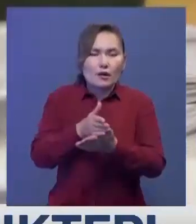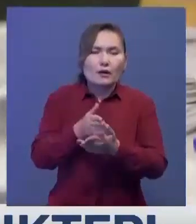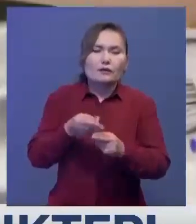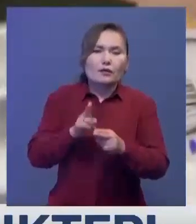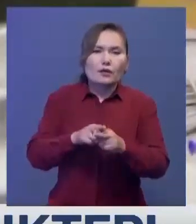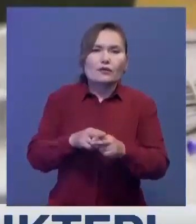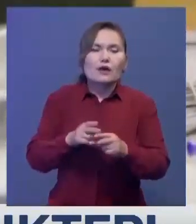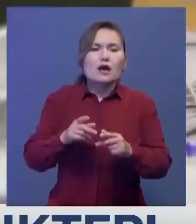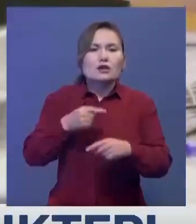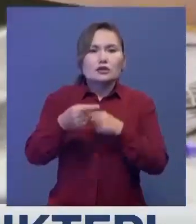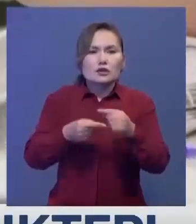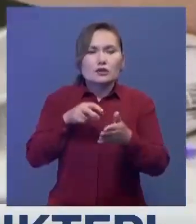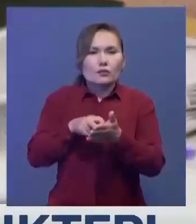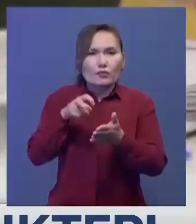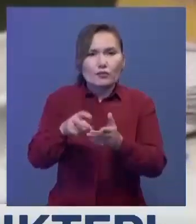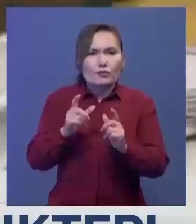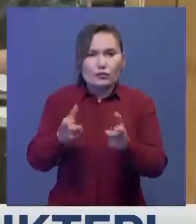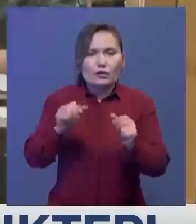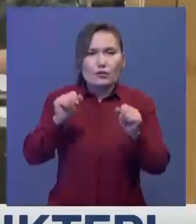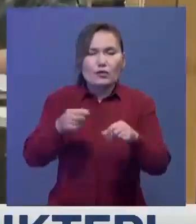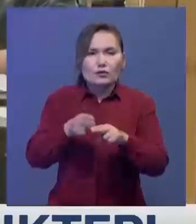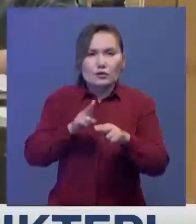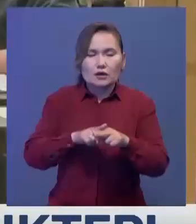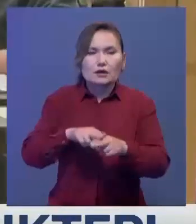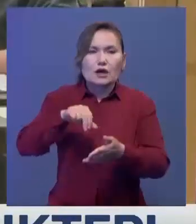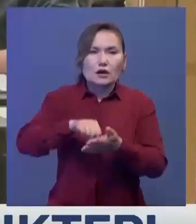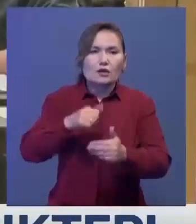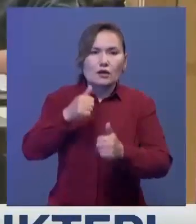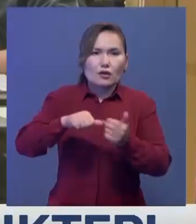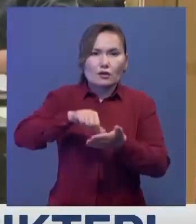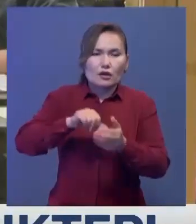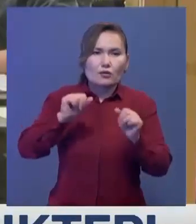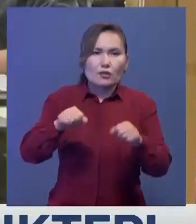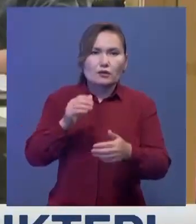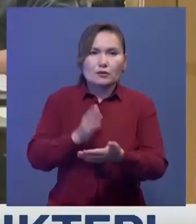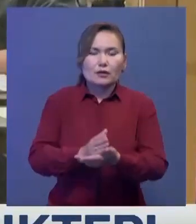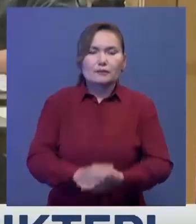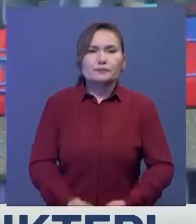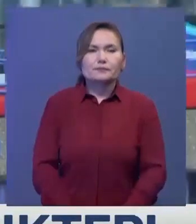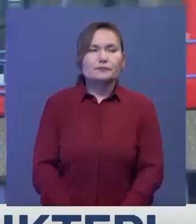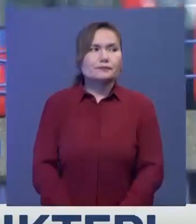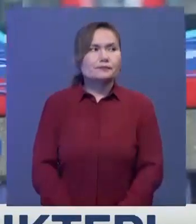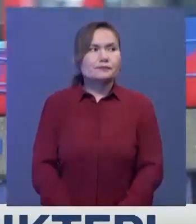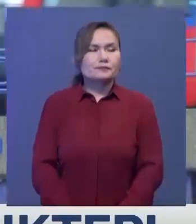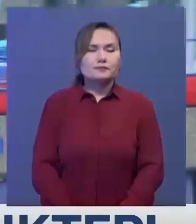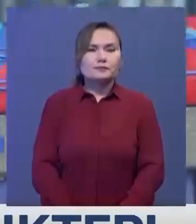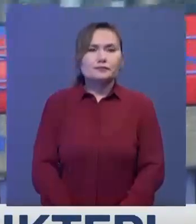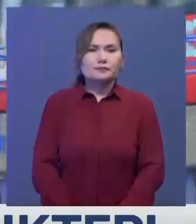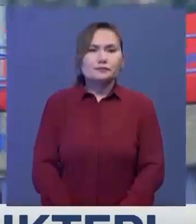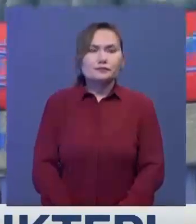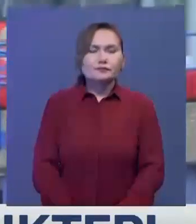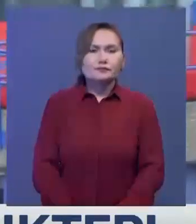дауысперу құқығы бар. Бұдан бөлік сенім қат арқылыда сайлауға қатсу мүмкіндігі қарастырылған. Алымжан Қараманлы, Лубритания,